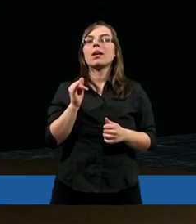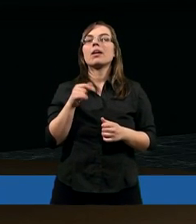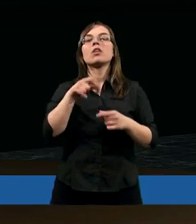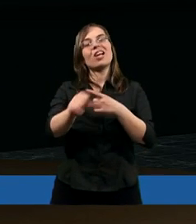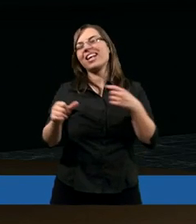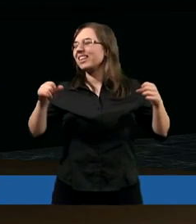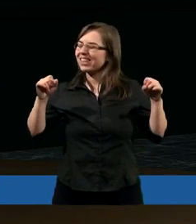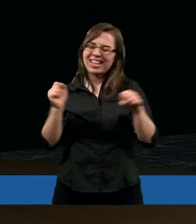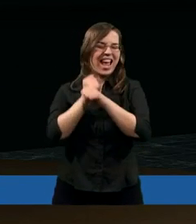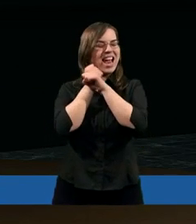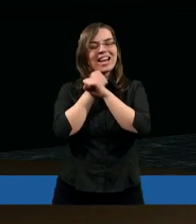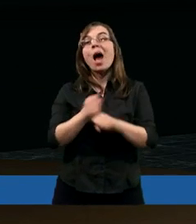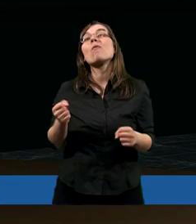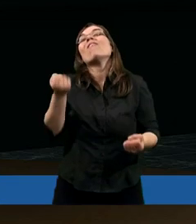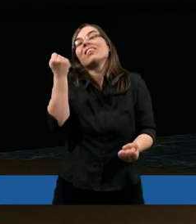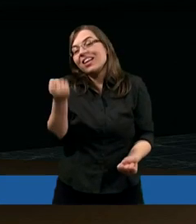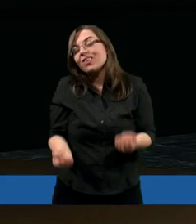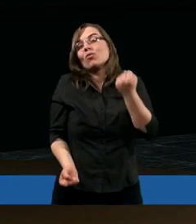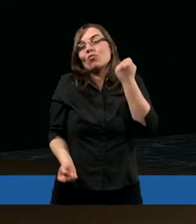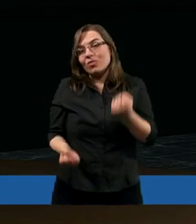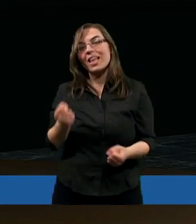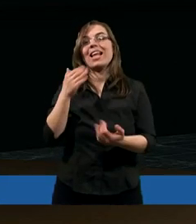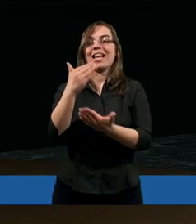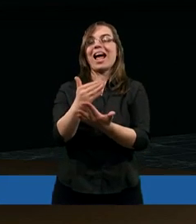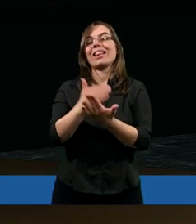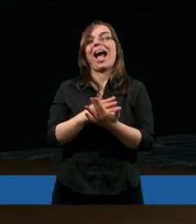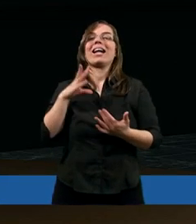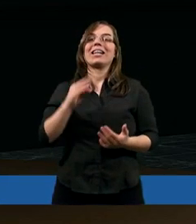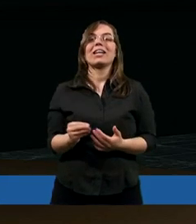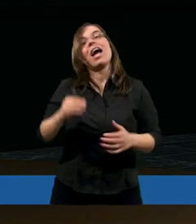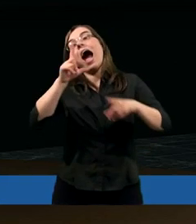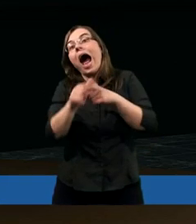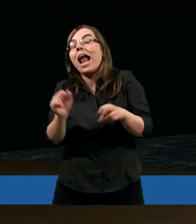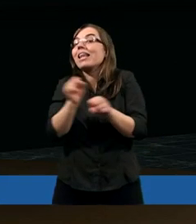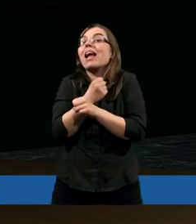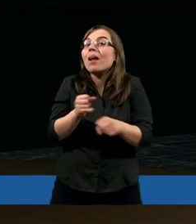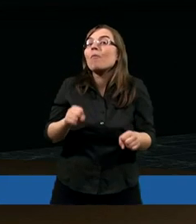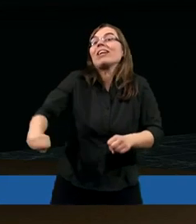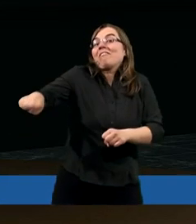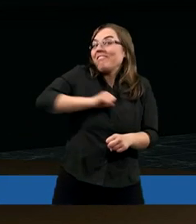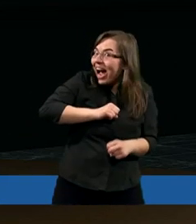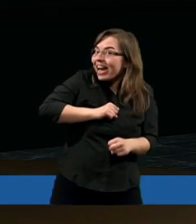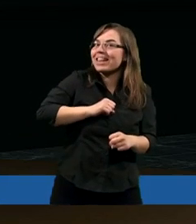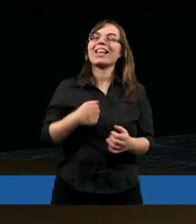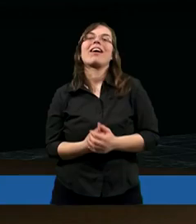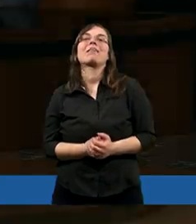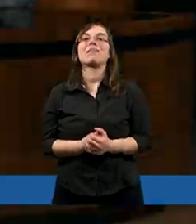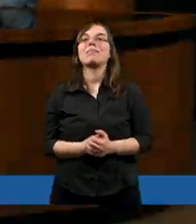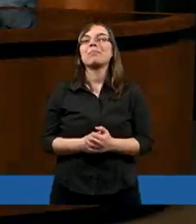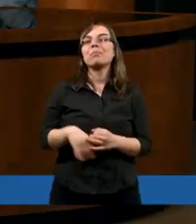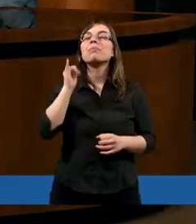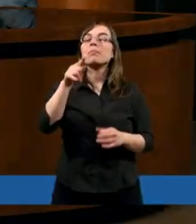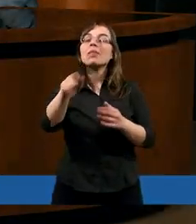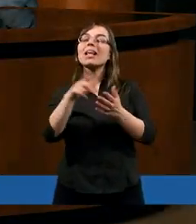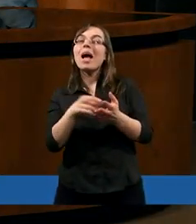niesamowicie trudne zadanie, ale niesamowicie fajne. Ta odpowiedź